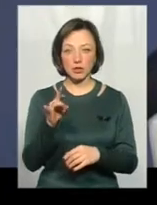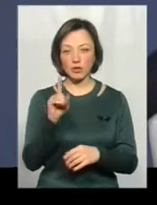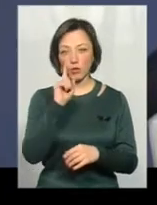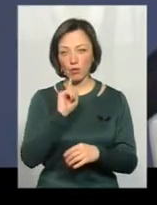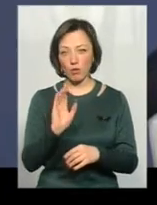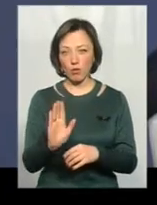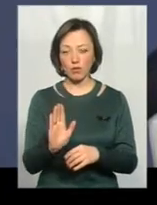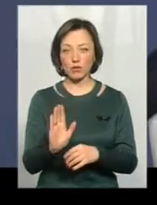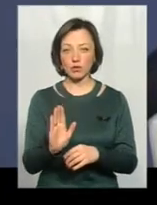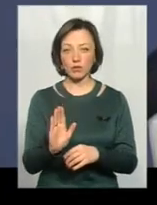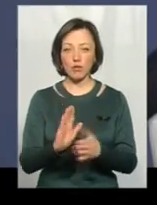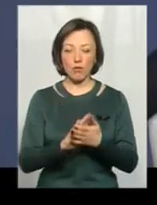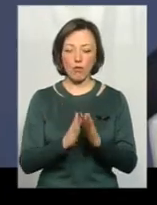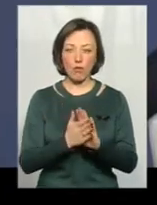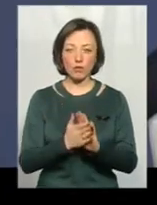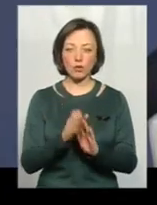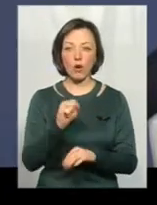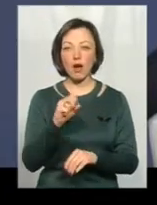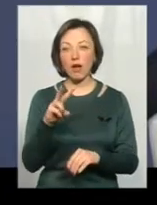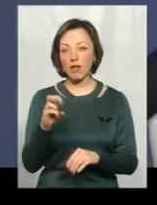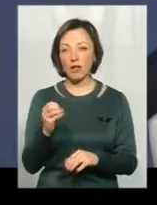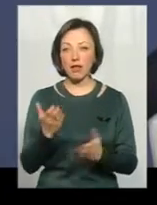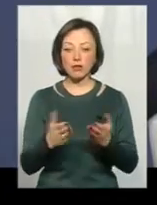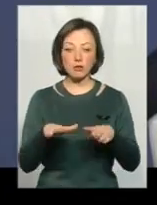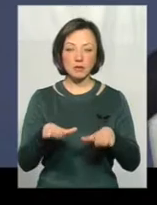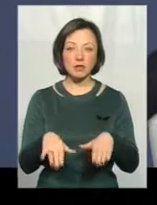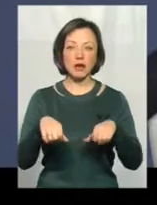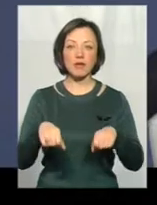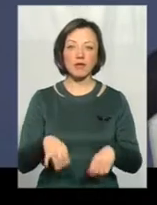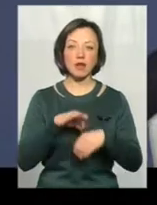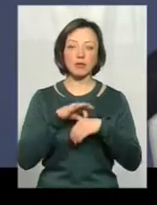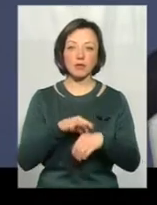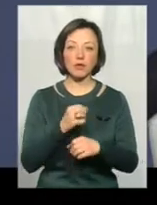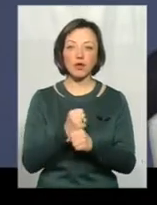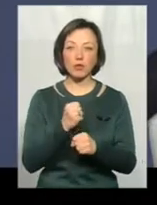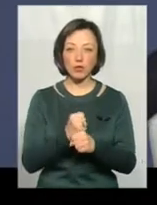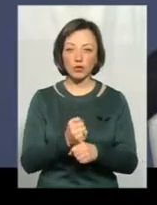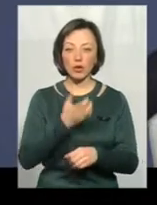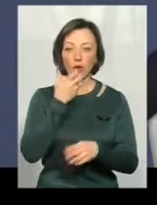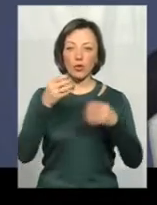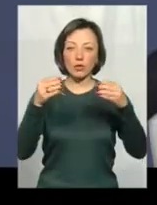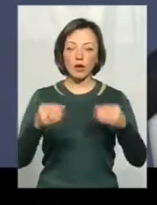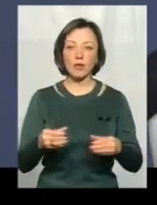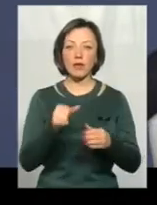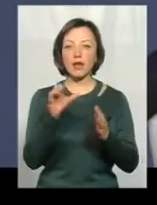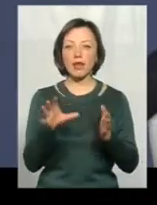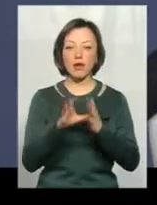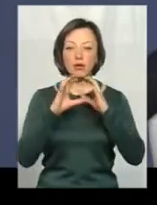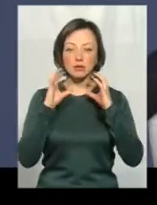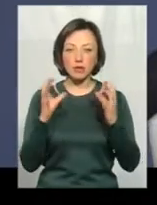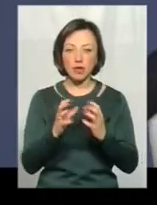Умовно. Але якщо місцева влада проведе роботу, утеплення, енергозбереження,